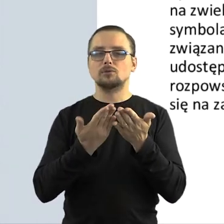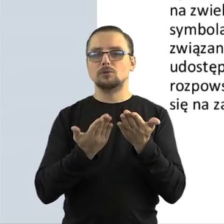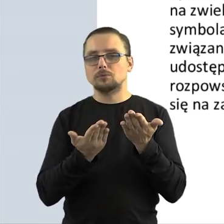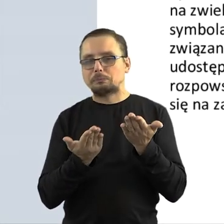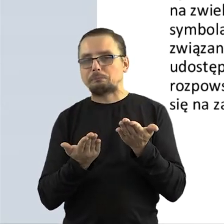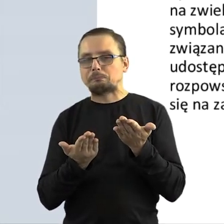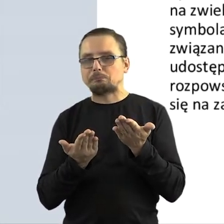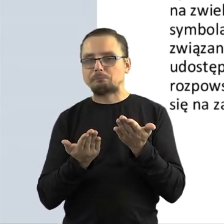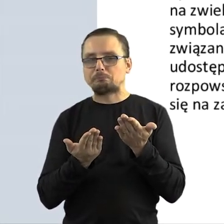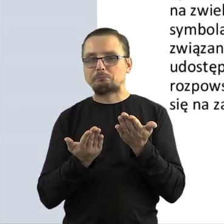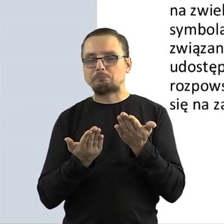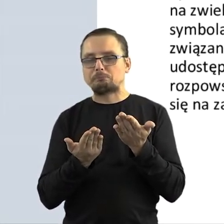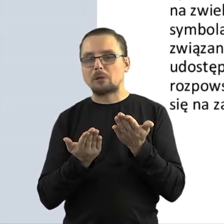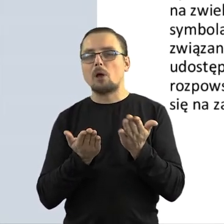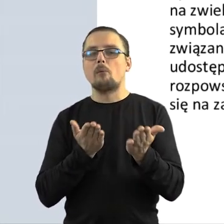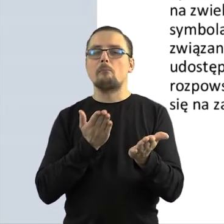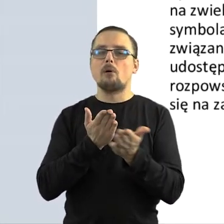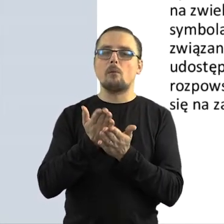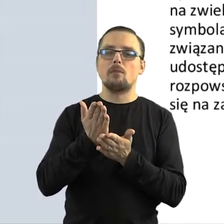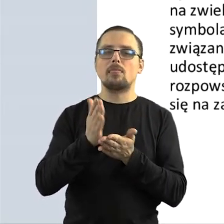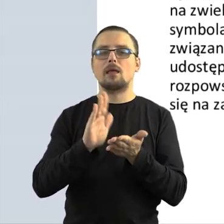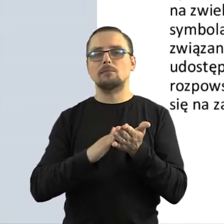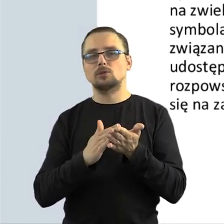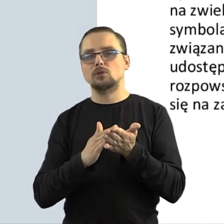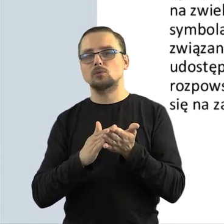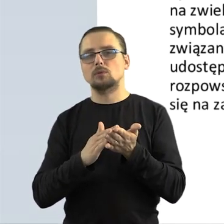jest możliwy dzięki pewnego typu